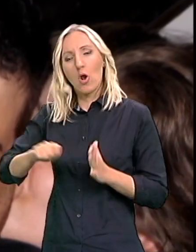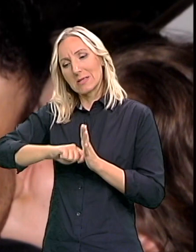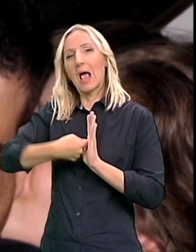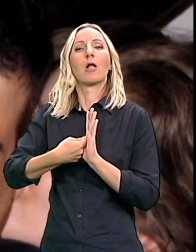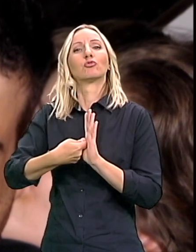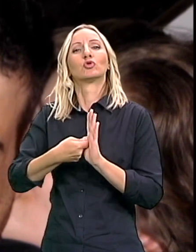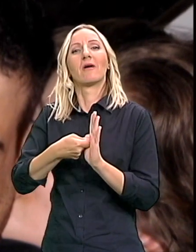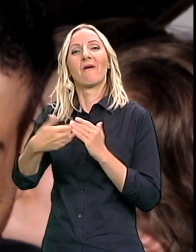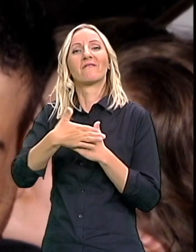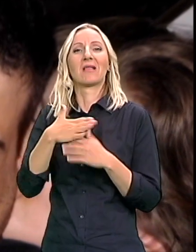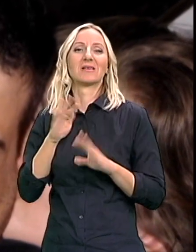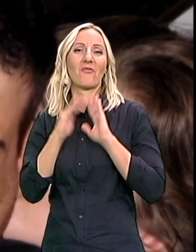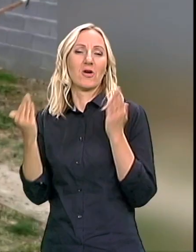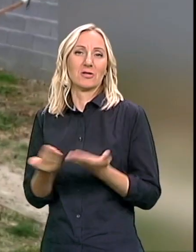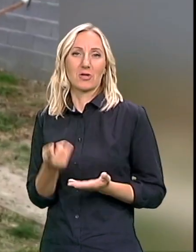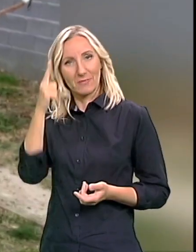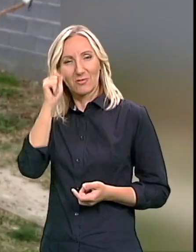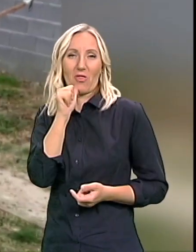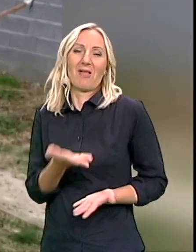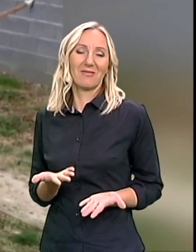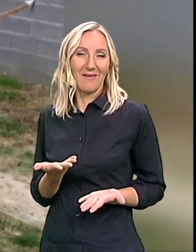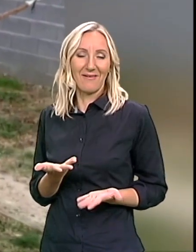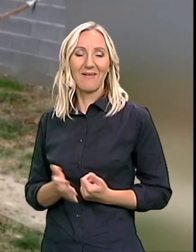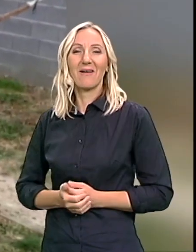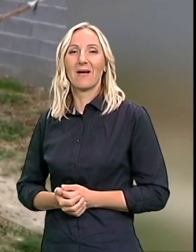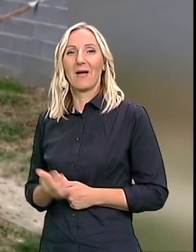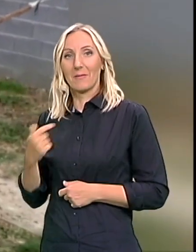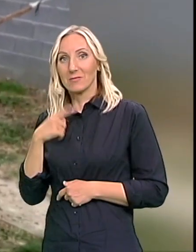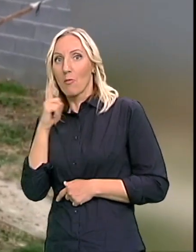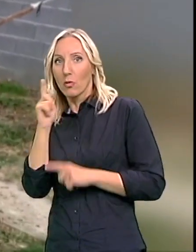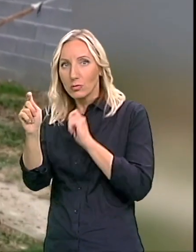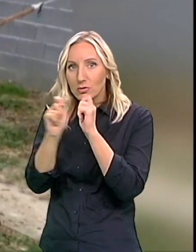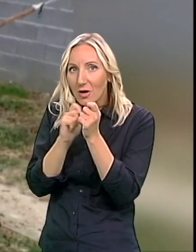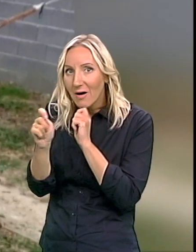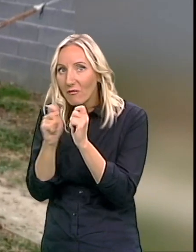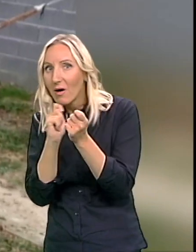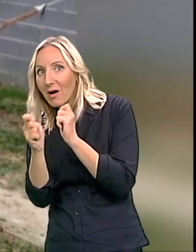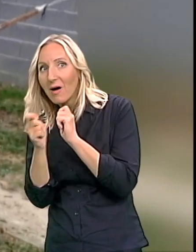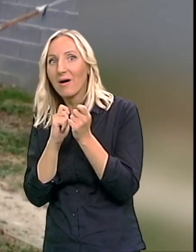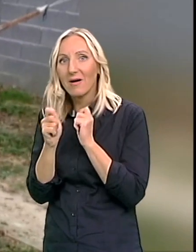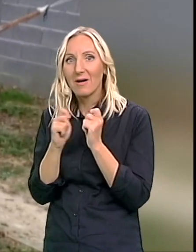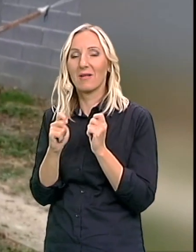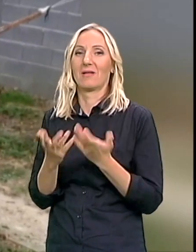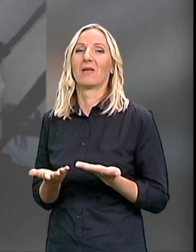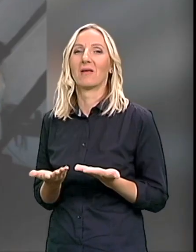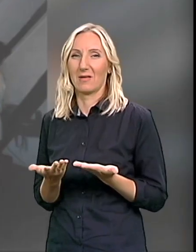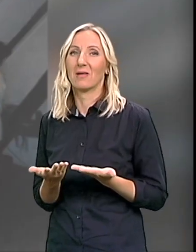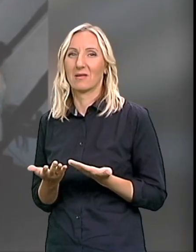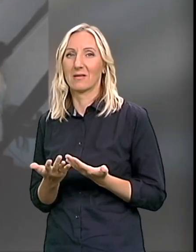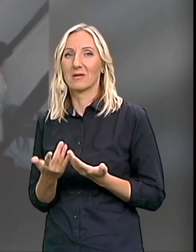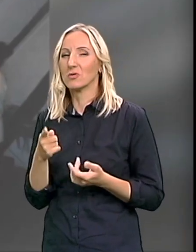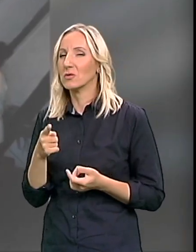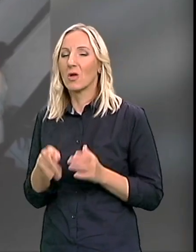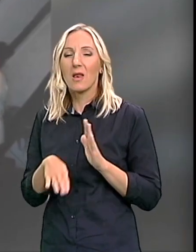Međutim, mi smo Na sve načine to sređivali Misim, pokušali da stavimo na svoje mesto Jer je